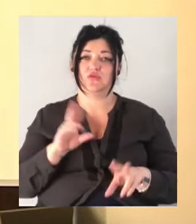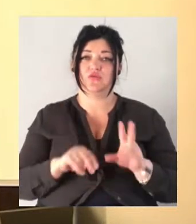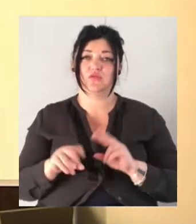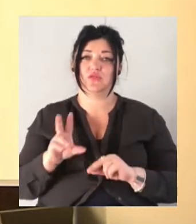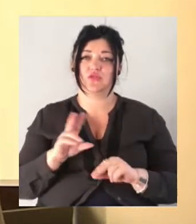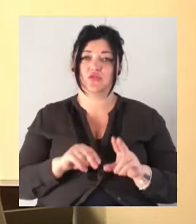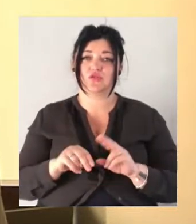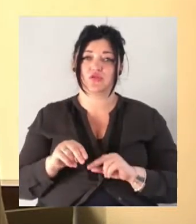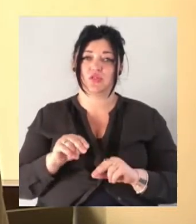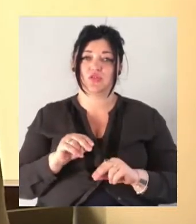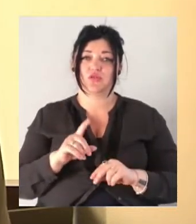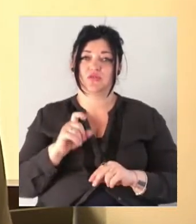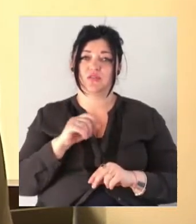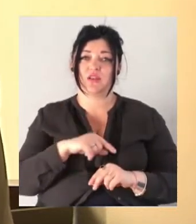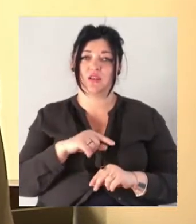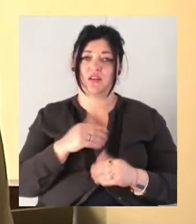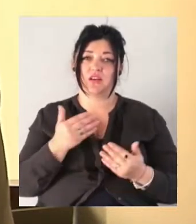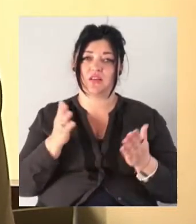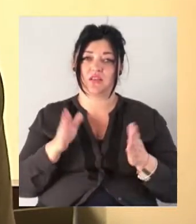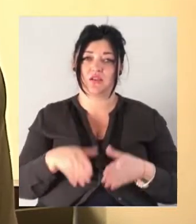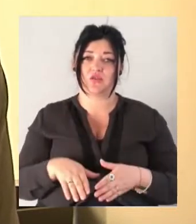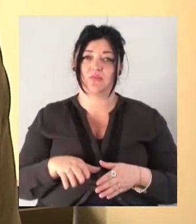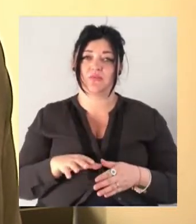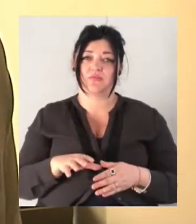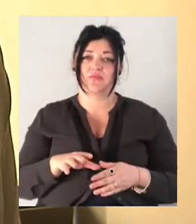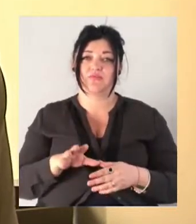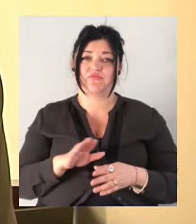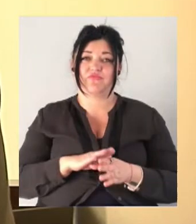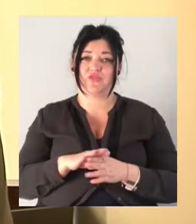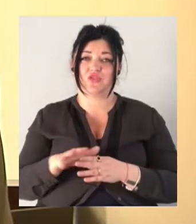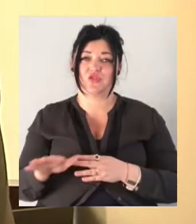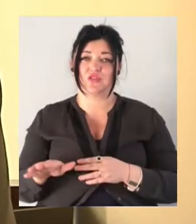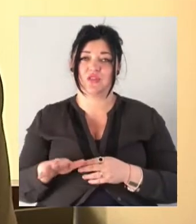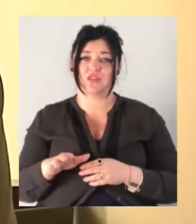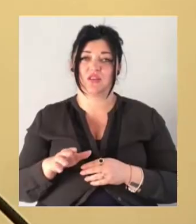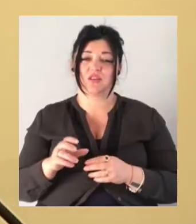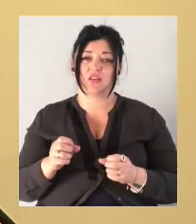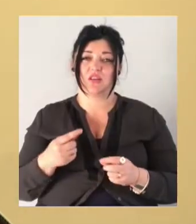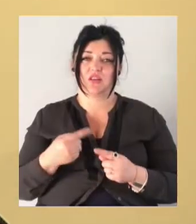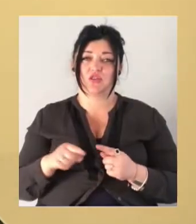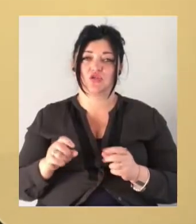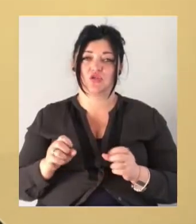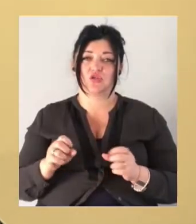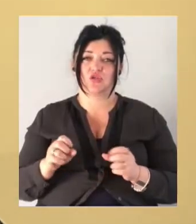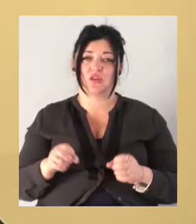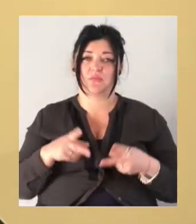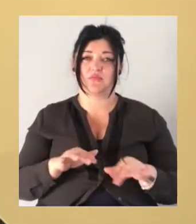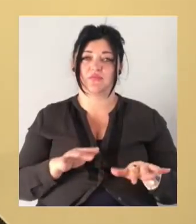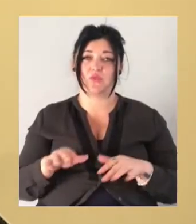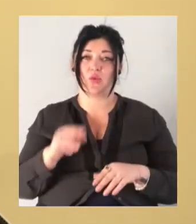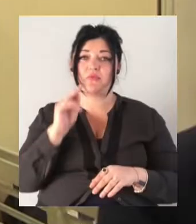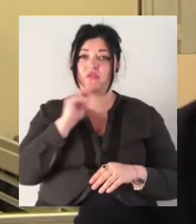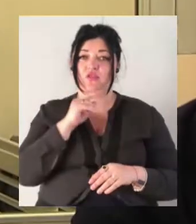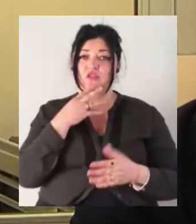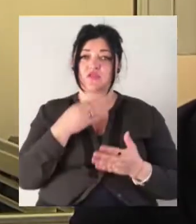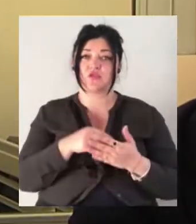характером вчиненого кримінального правопорушення схильні до вчинення інших кримінальних правопорушень. Обвинувачувані своєї провини не